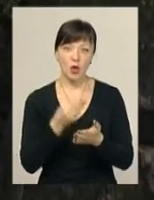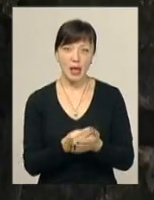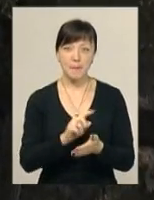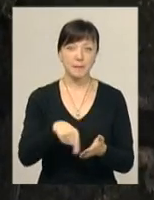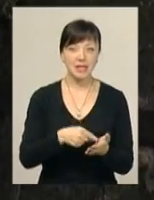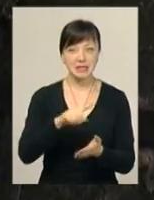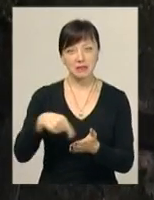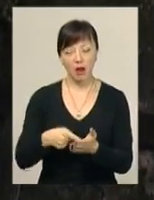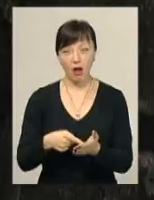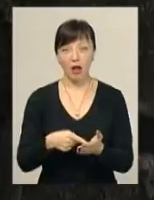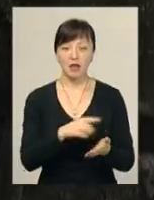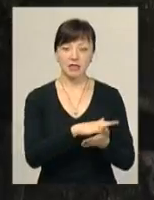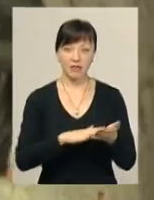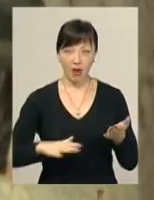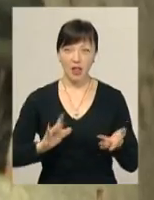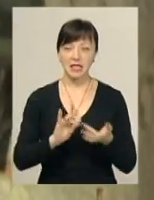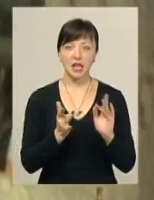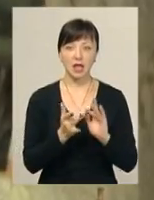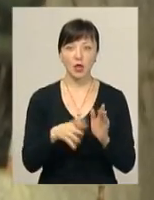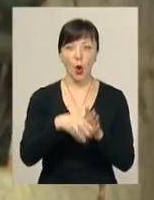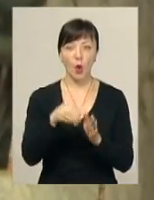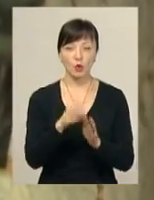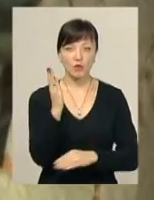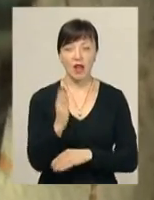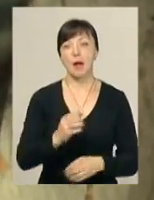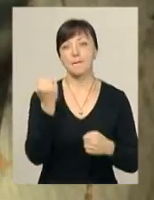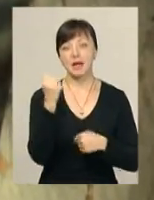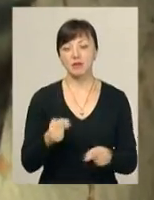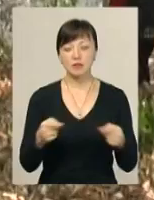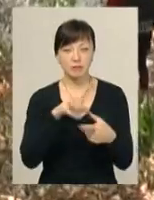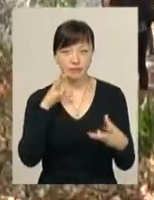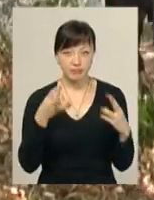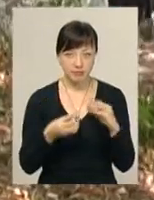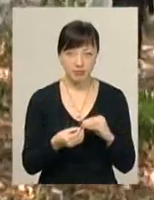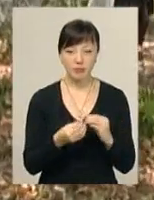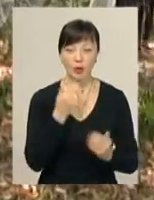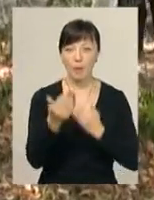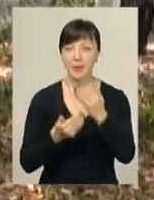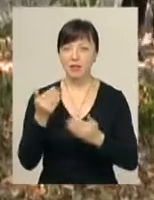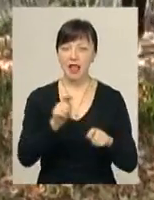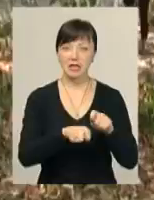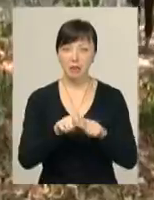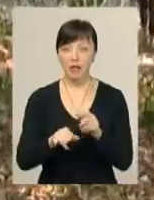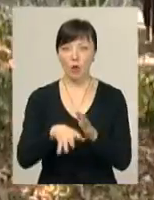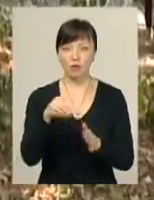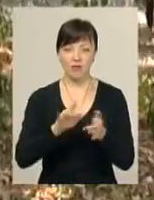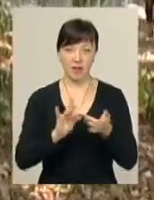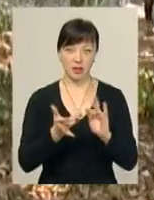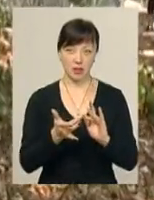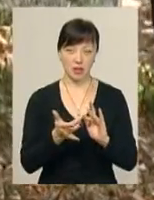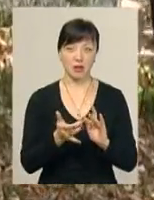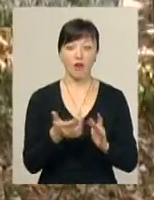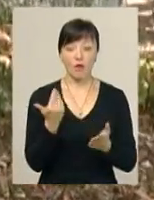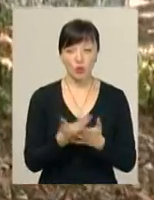Окрім того, тривало й інтернет-голосування. Переможців визначали за сумою результатів опитування експертів та голосування у мережі.